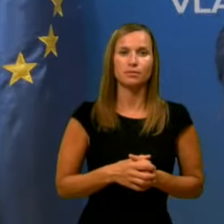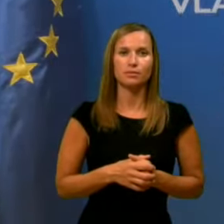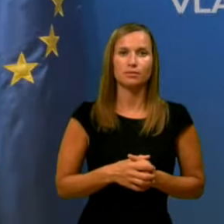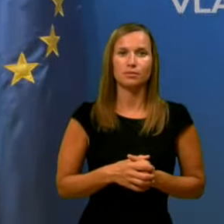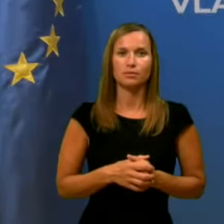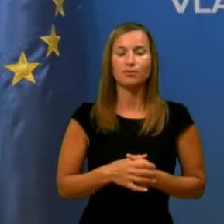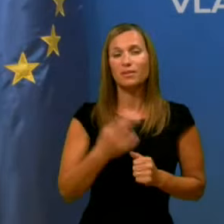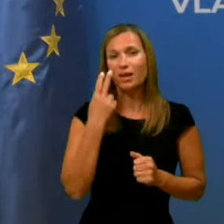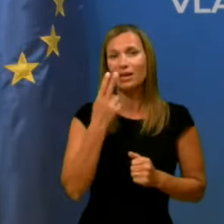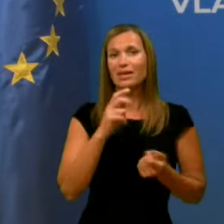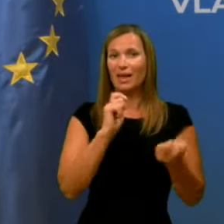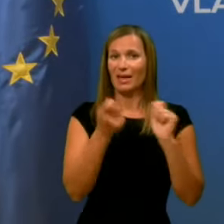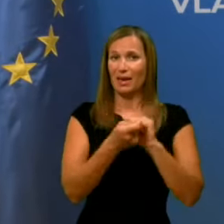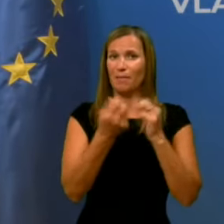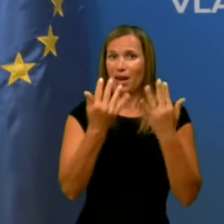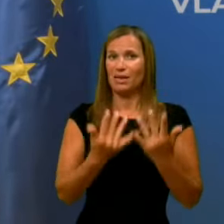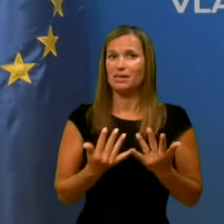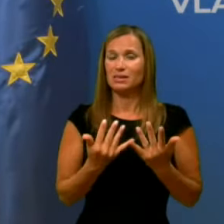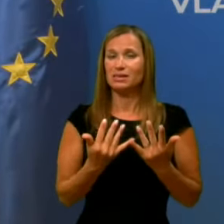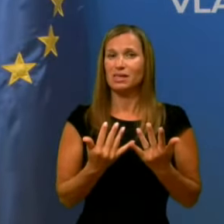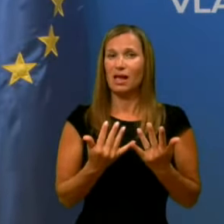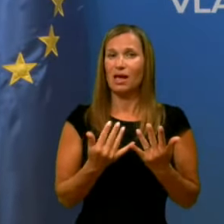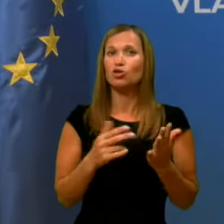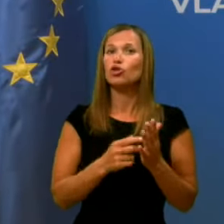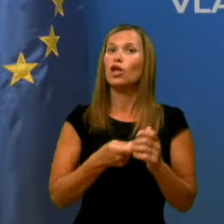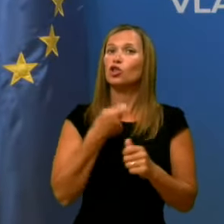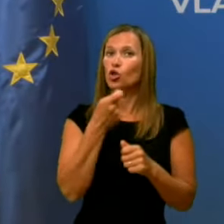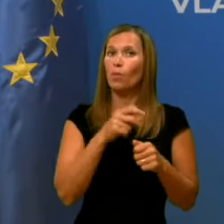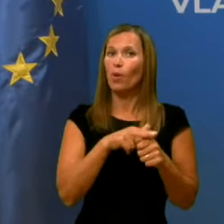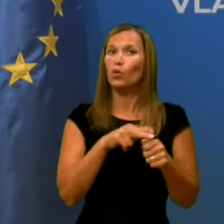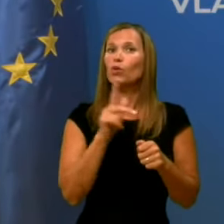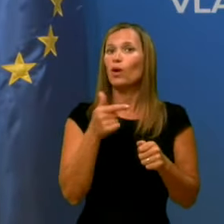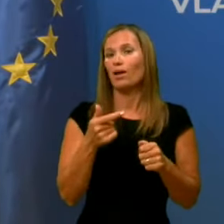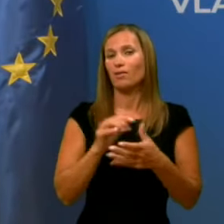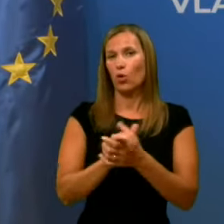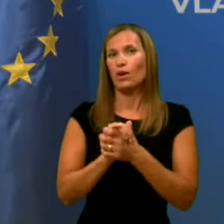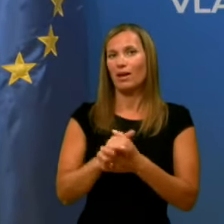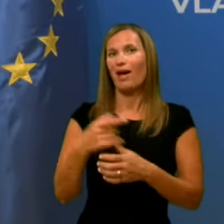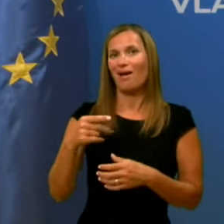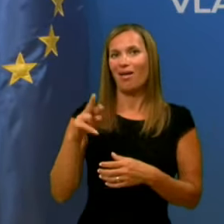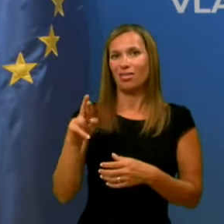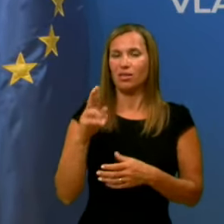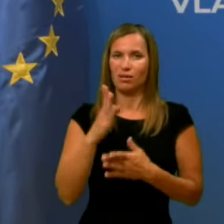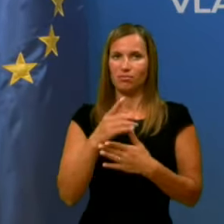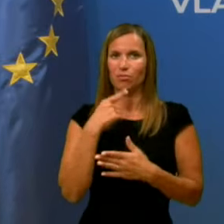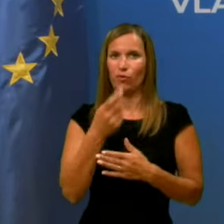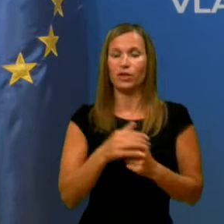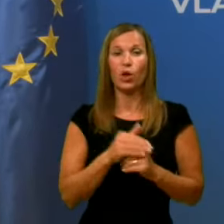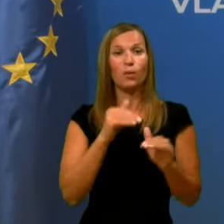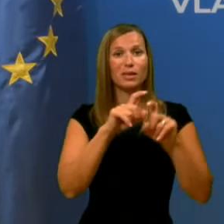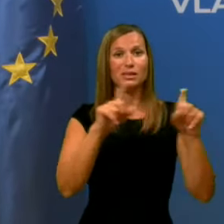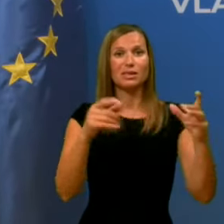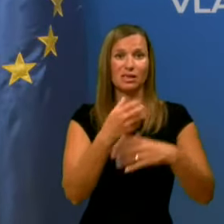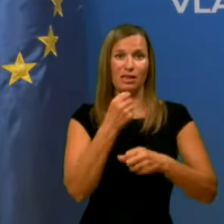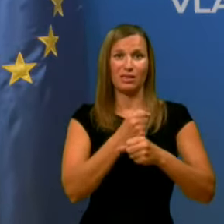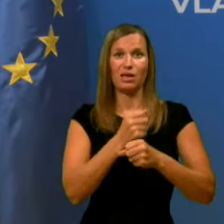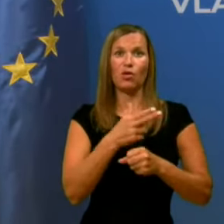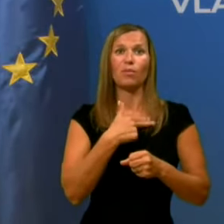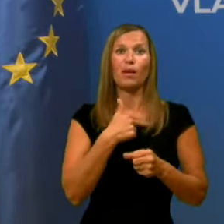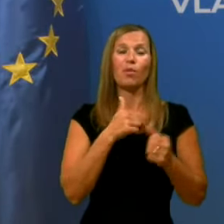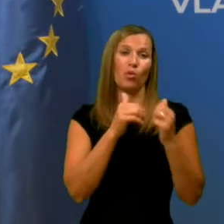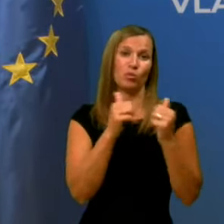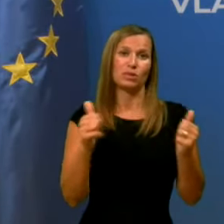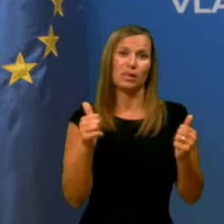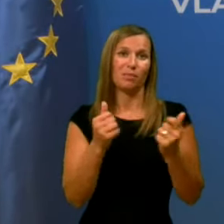Glede rebalansa, dopolnim to, kar je kolega Gantar povedal. Na ministrstvo za delo imamo posebni